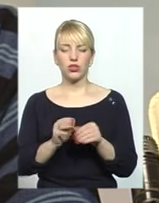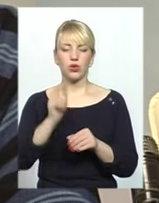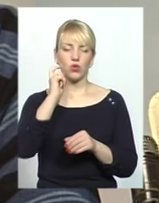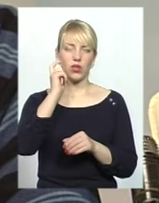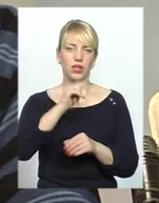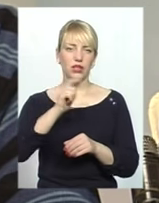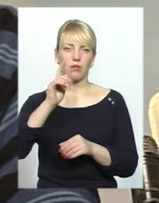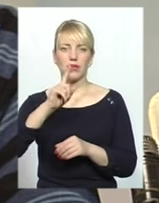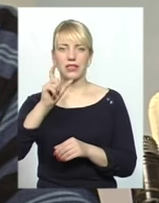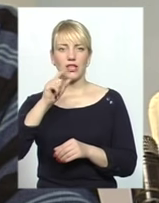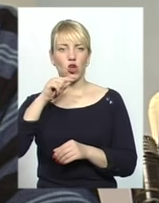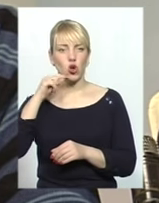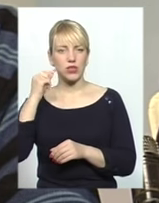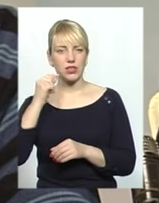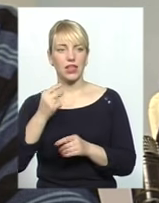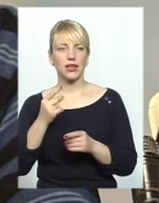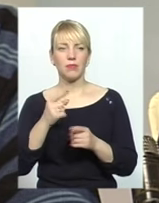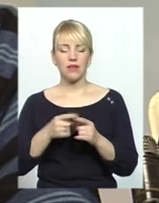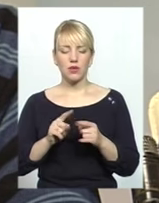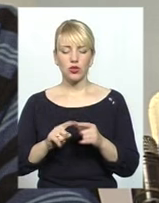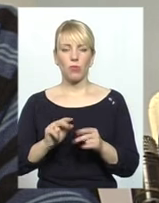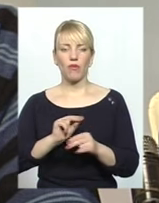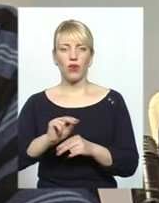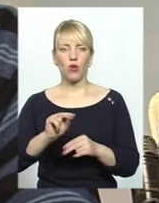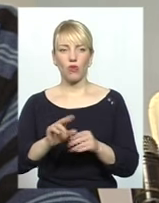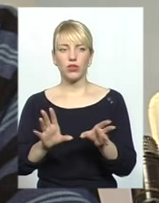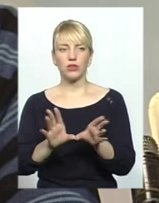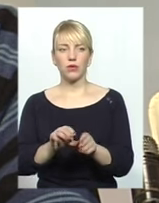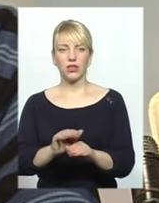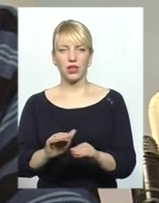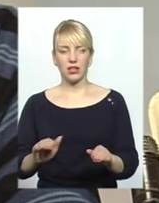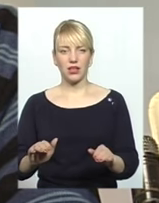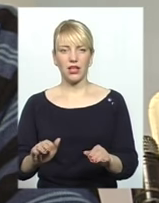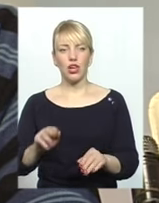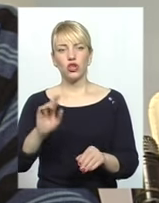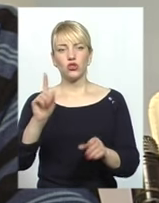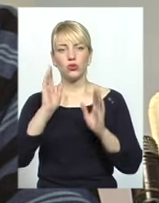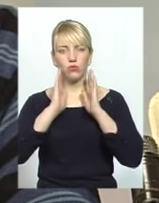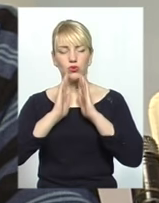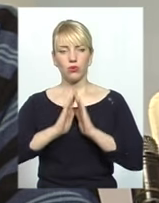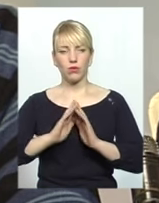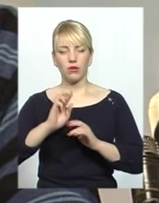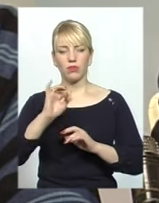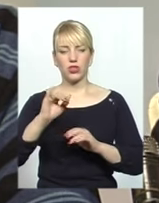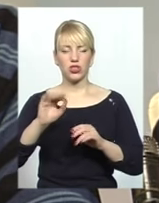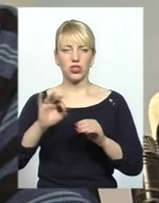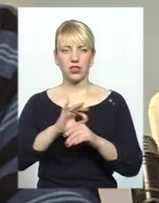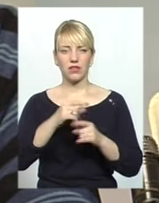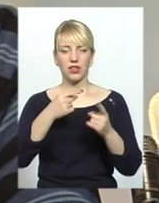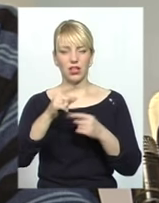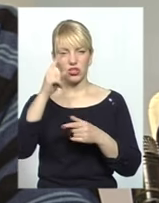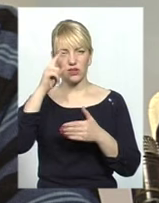І при цьому вони виховують спільних дітей. Тоді що якби мусульмани женився на іншій конфесії, то що йому треба було зразу